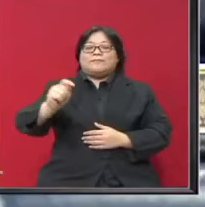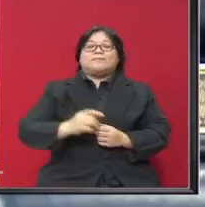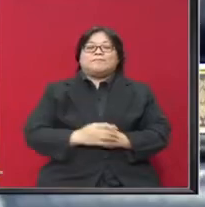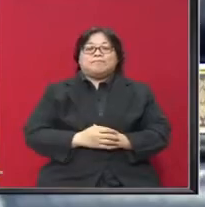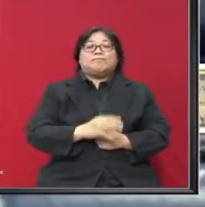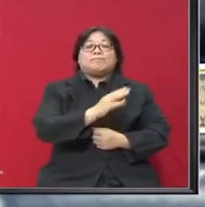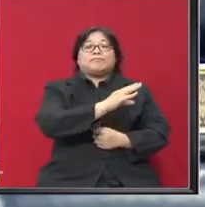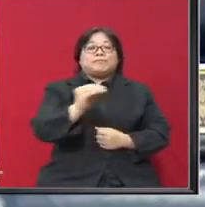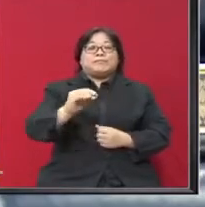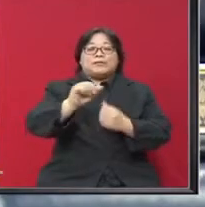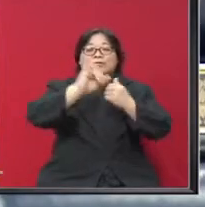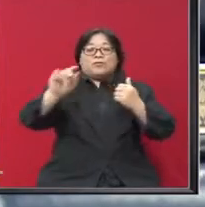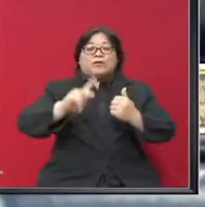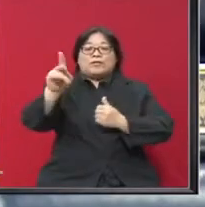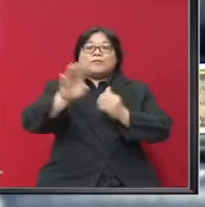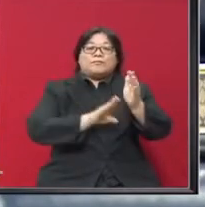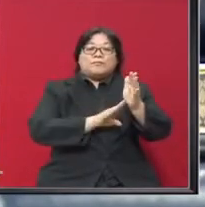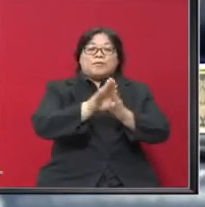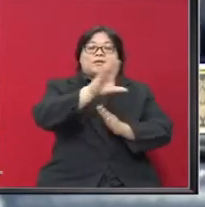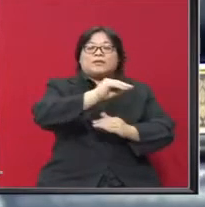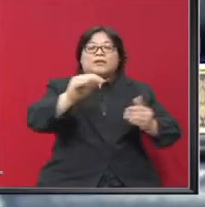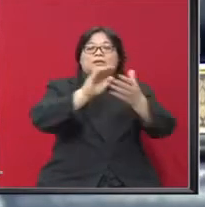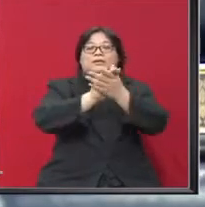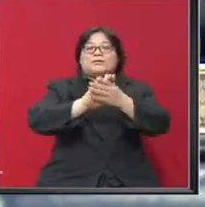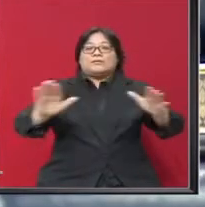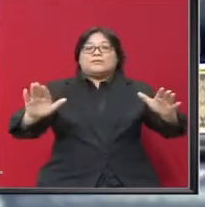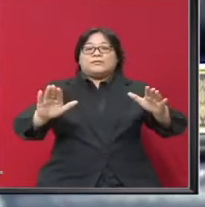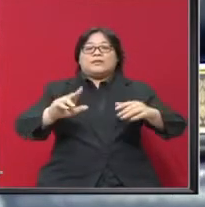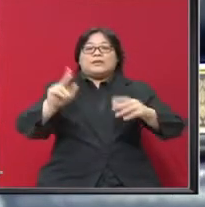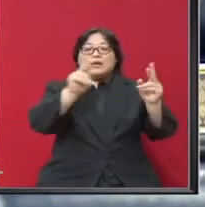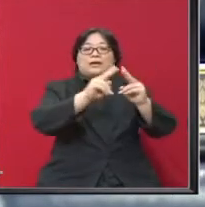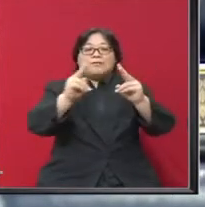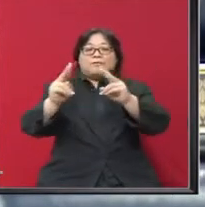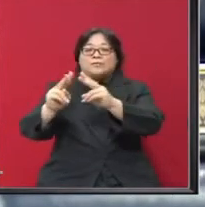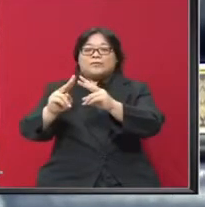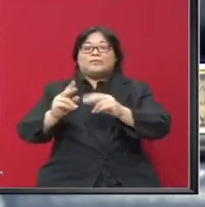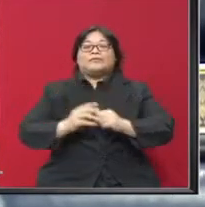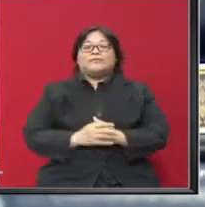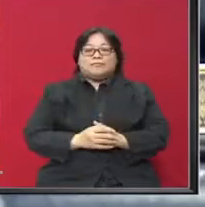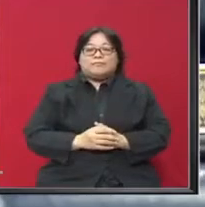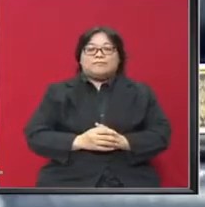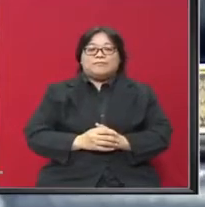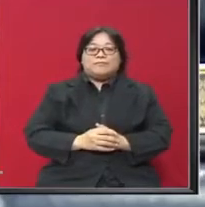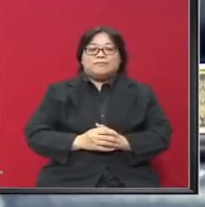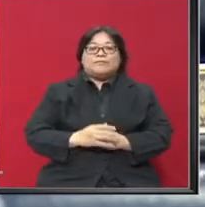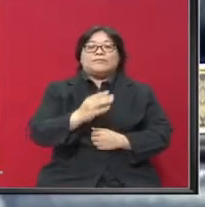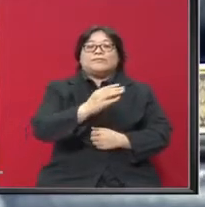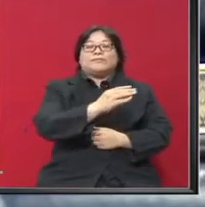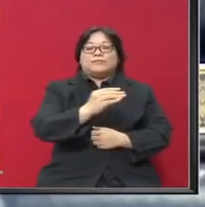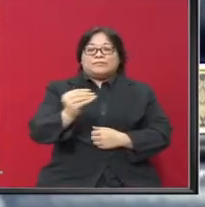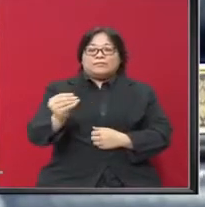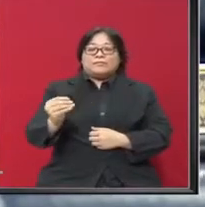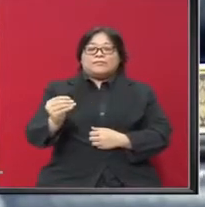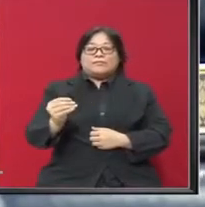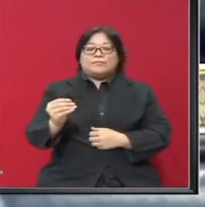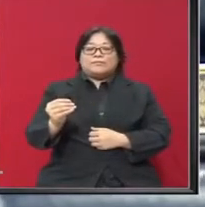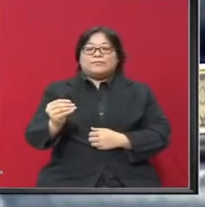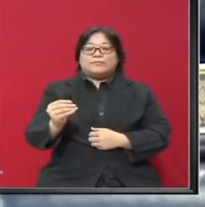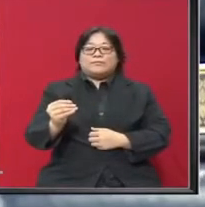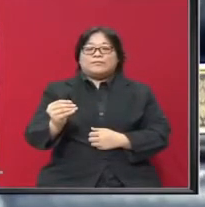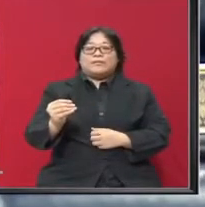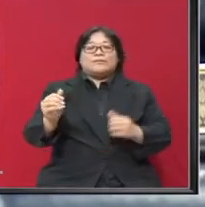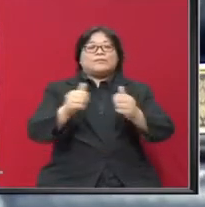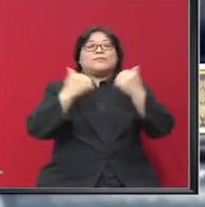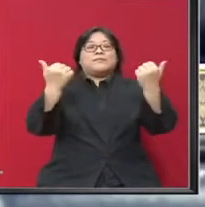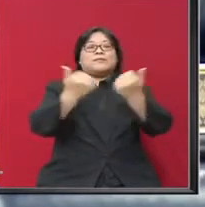PBT dan Jabatan Kuasa Pembangunan dan Keselamatan Kampung Dan juga serta